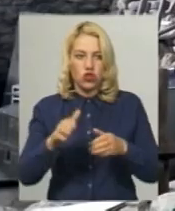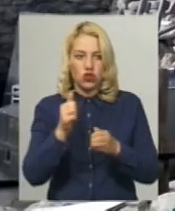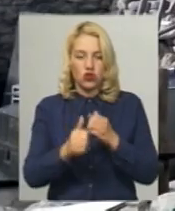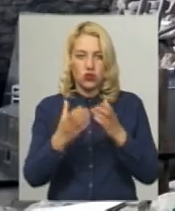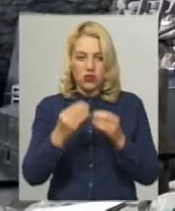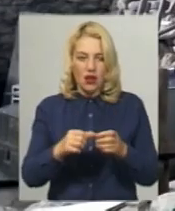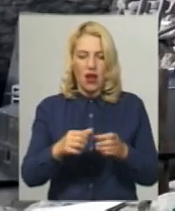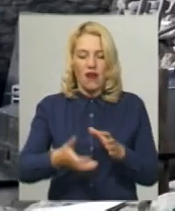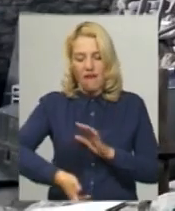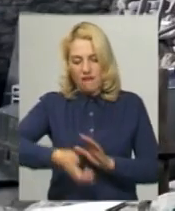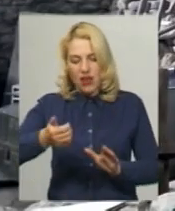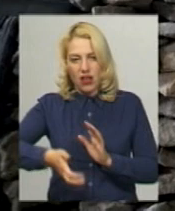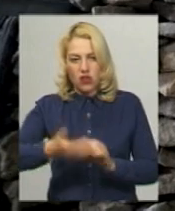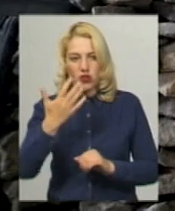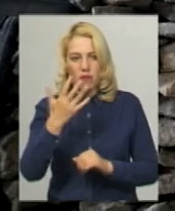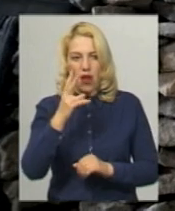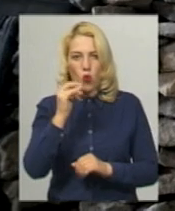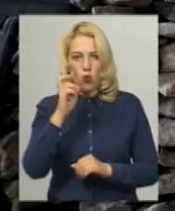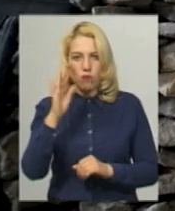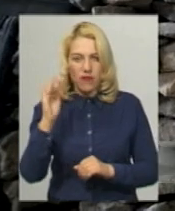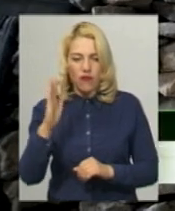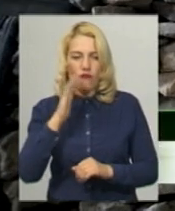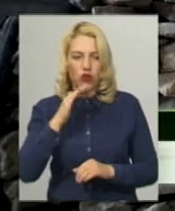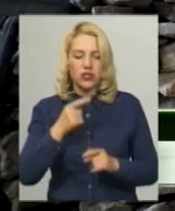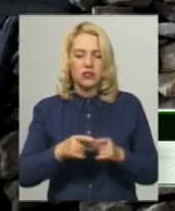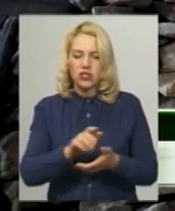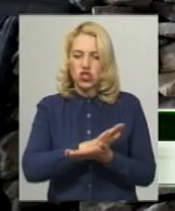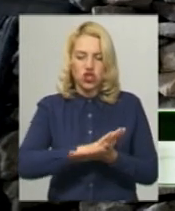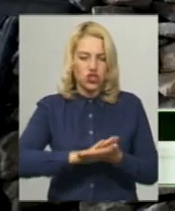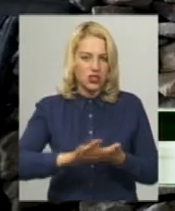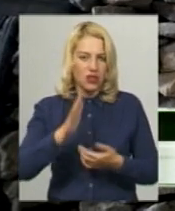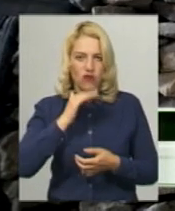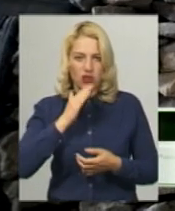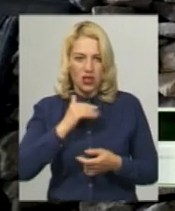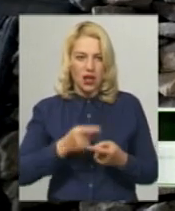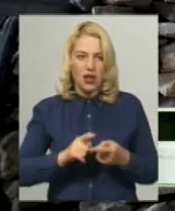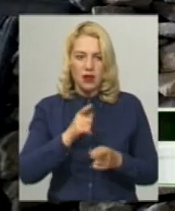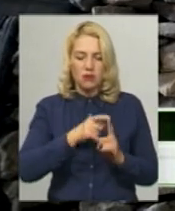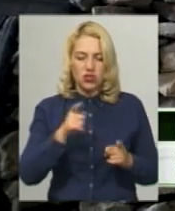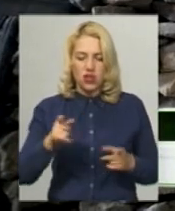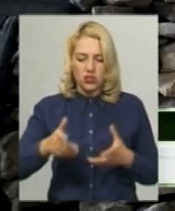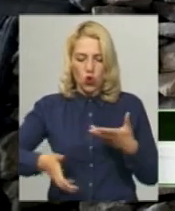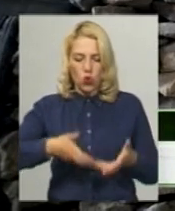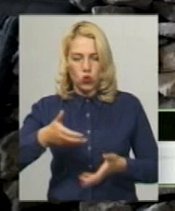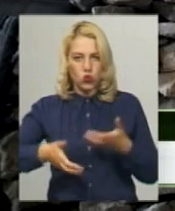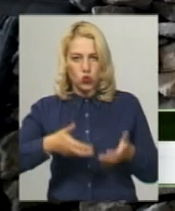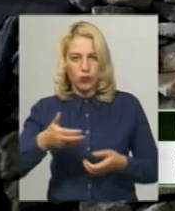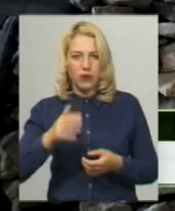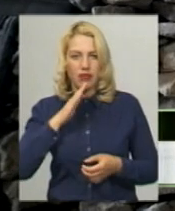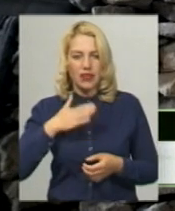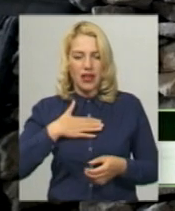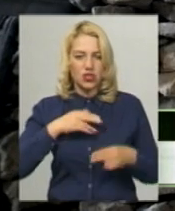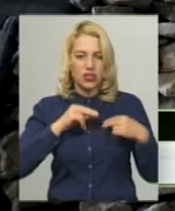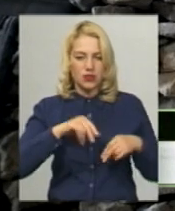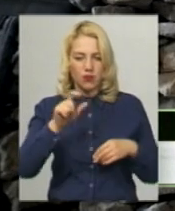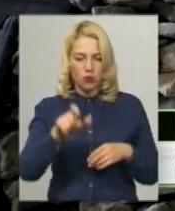5 кубів води, щоб продовжувати розкопки. Це джерельна чиста вода, ще під час розкопки наш співробітник